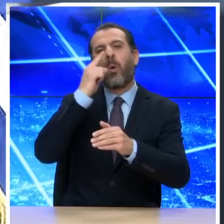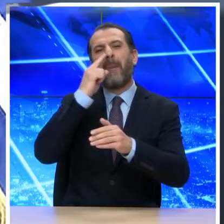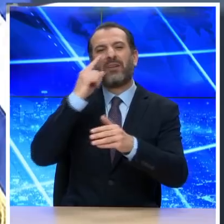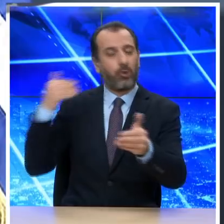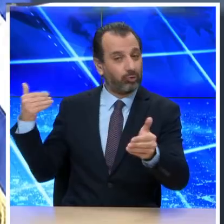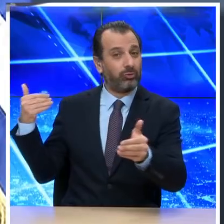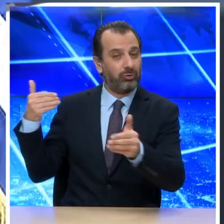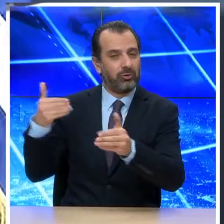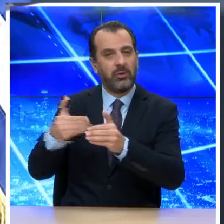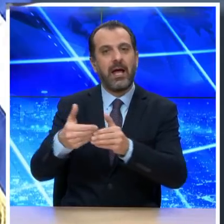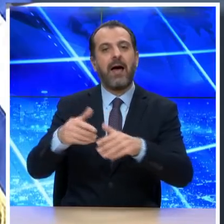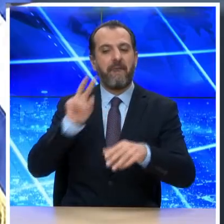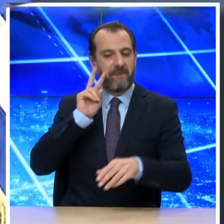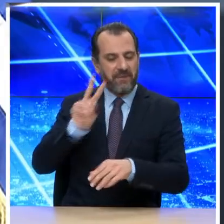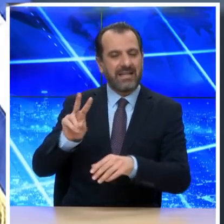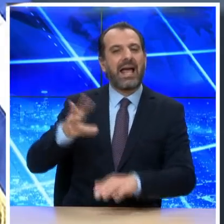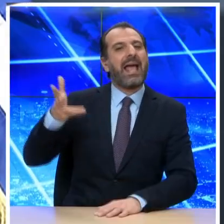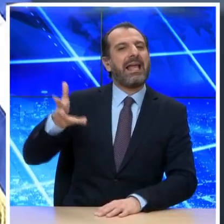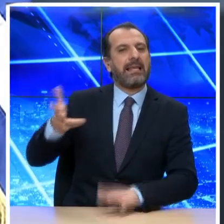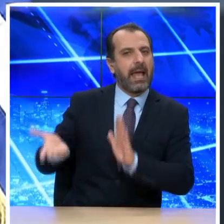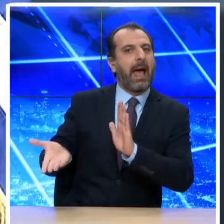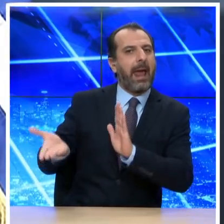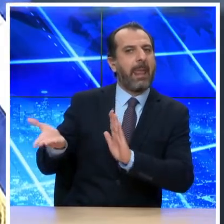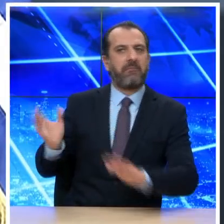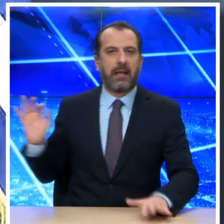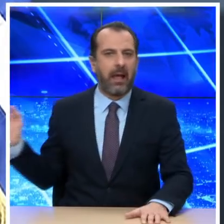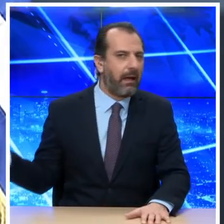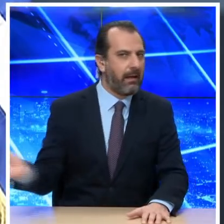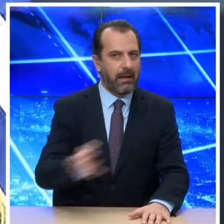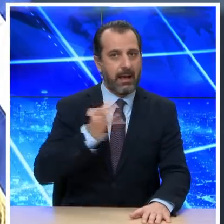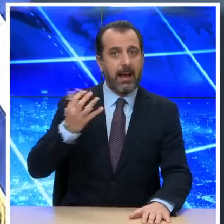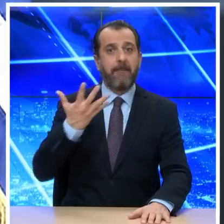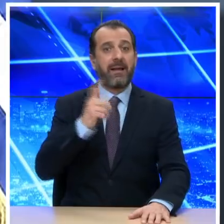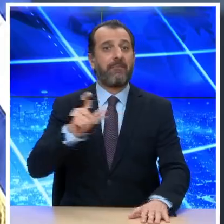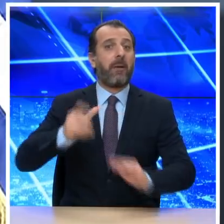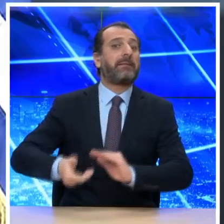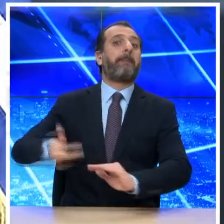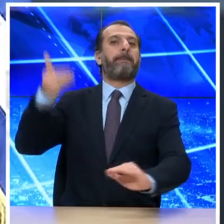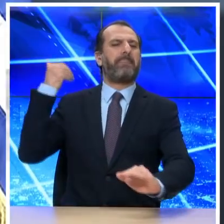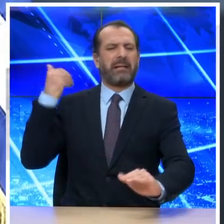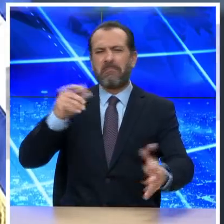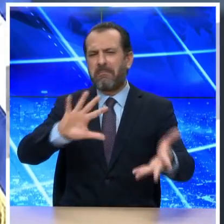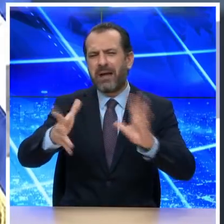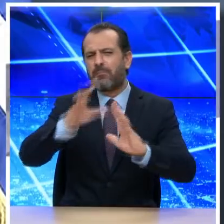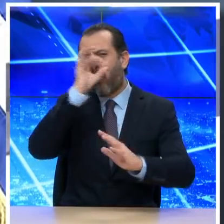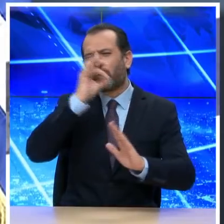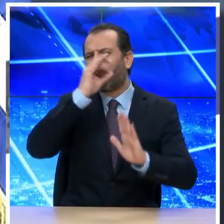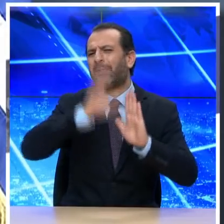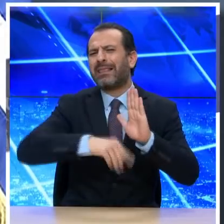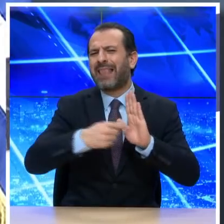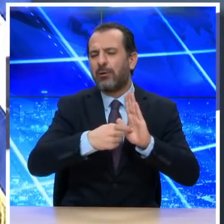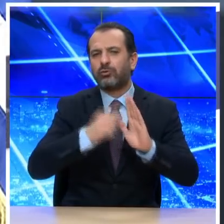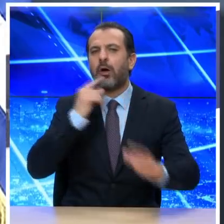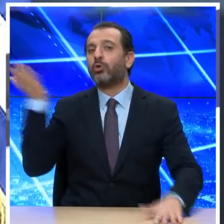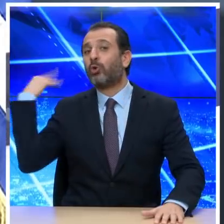παρατηρήθηκε μία σταδιακή αύξηση και σας θυμίζω ότι πριν από πέντε εβδομάδες, δηλαδή στα τέλος Οκτωβρίου, η διάμεση ηλικία των